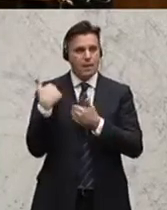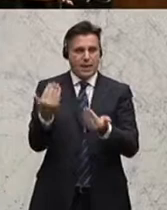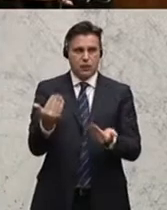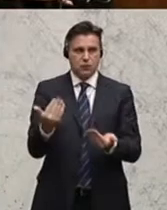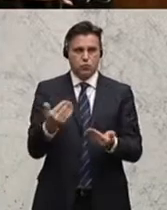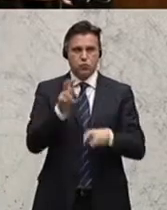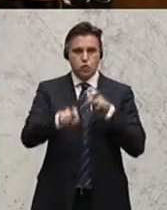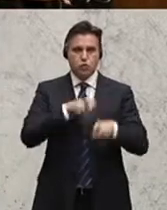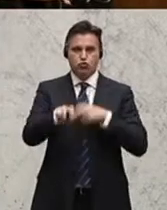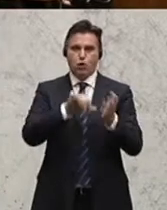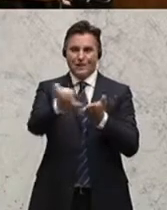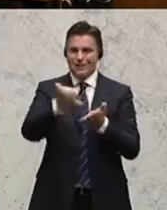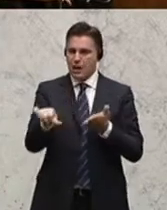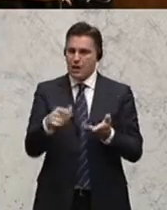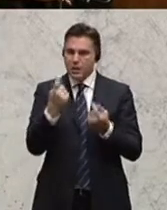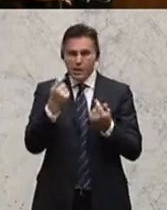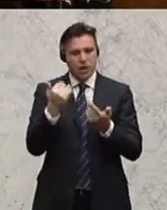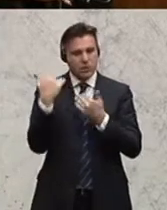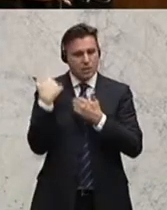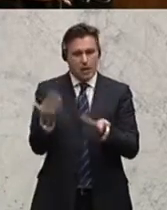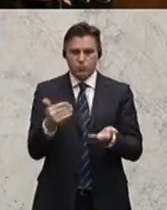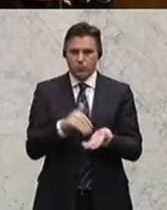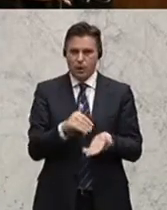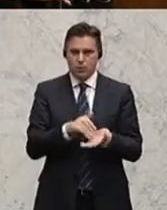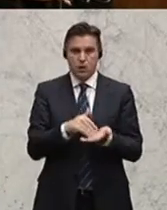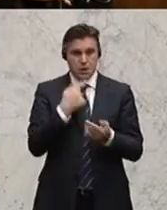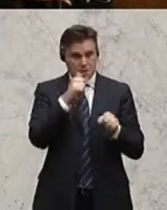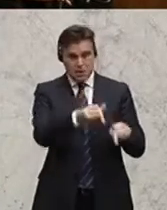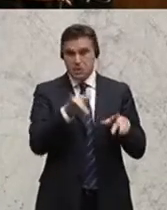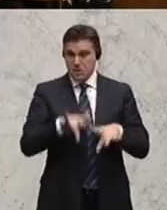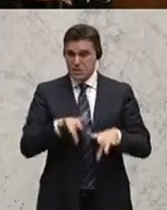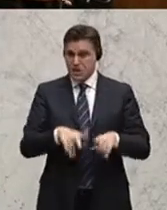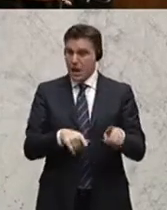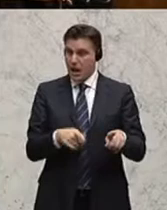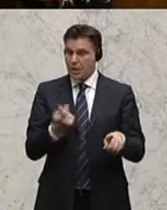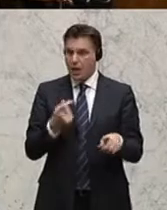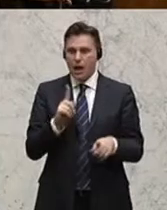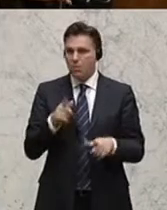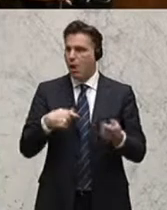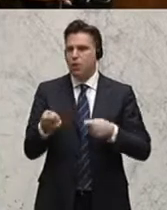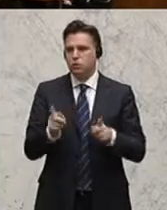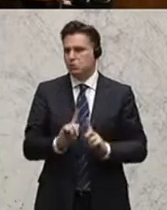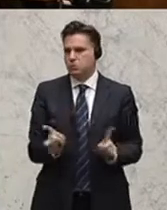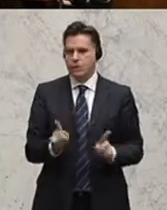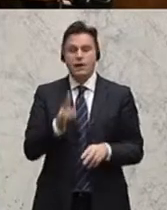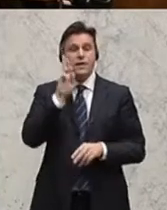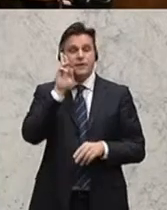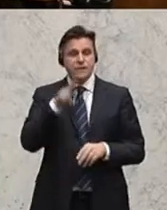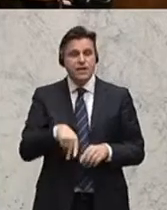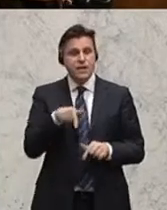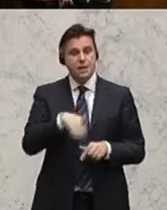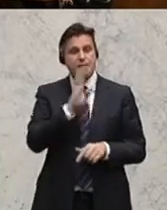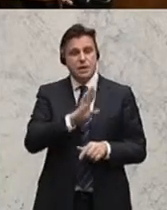der Steuerzahlerinnen und Steuerzahler brauchen. Und hier hätten wir es, aber wir geben es nicht auf. Nein, weil in Wien werden die